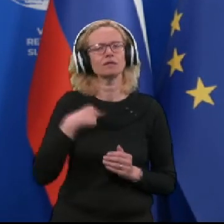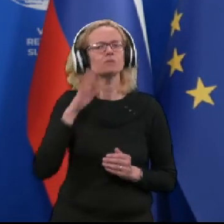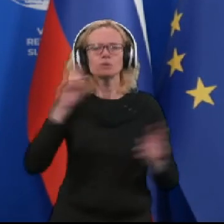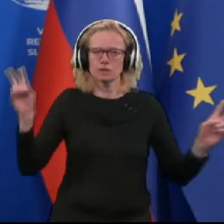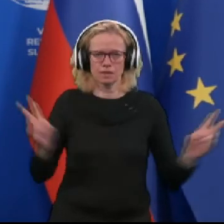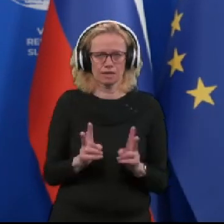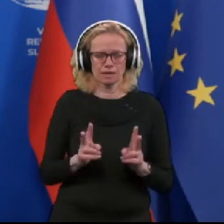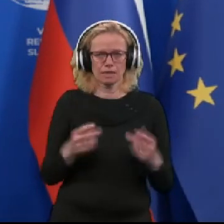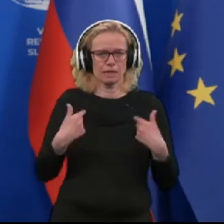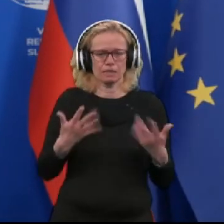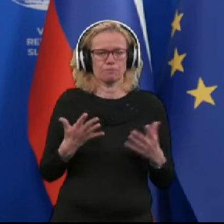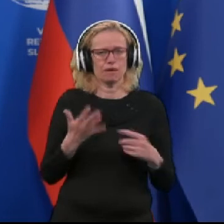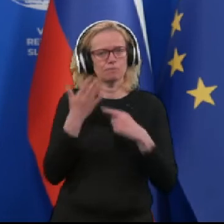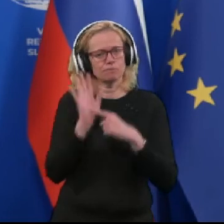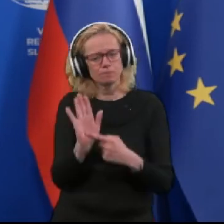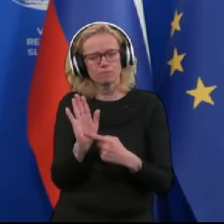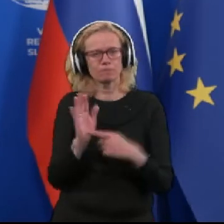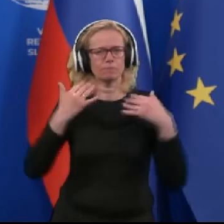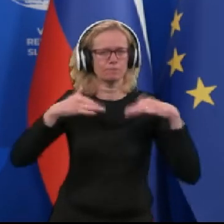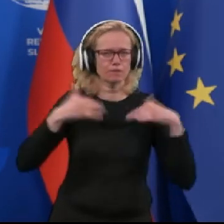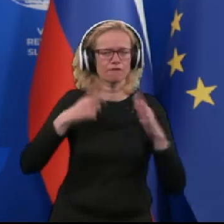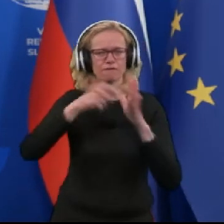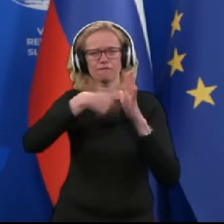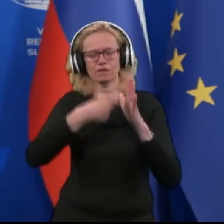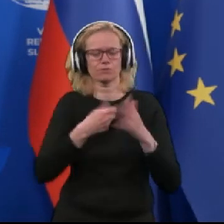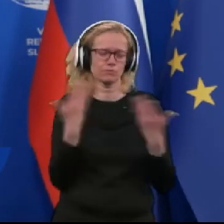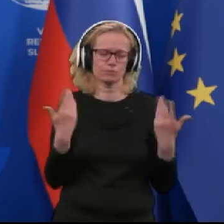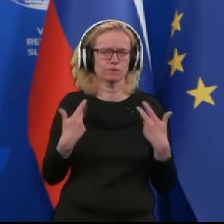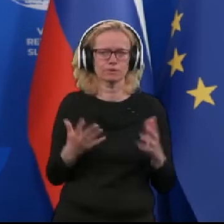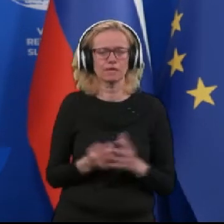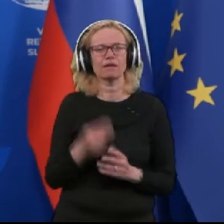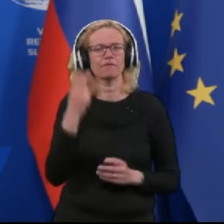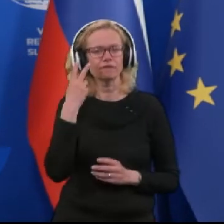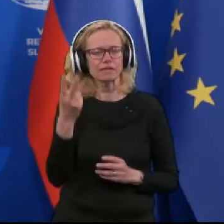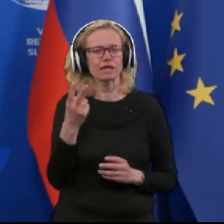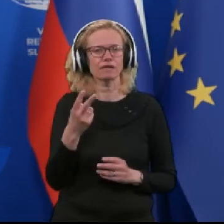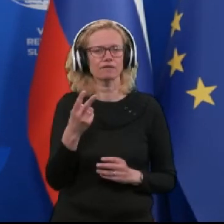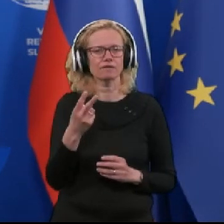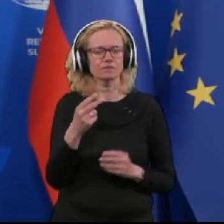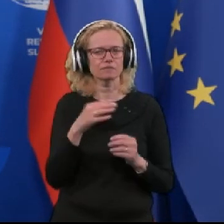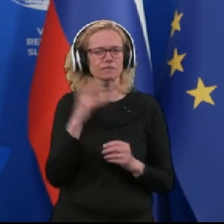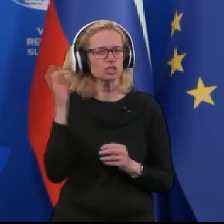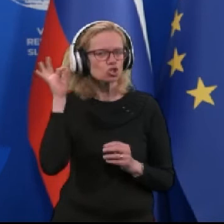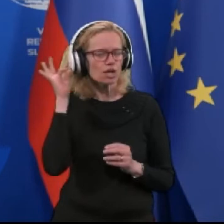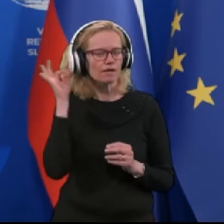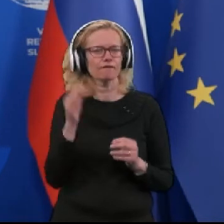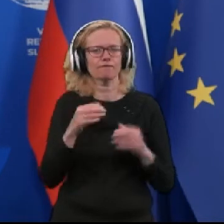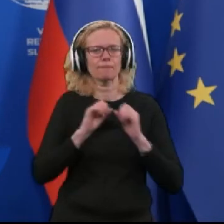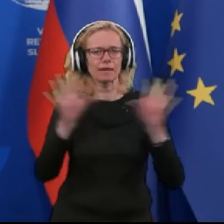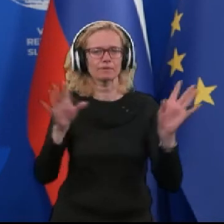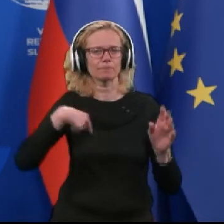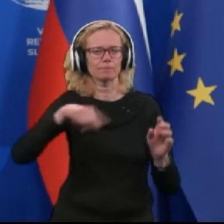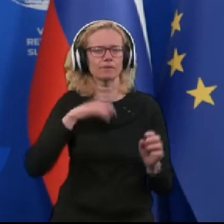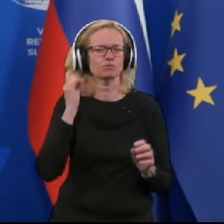Nimam ne prezentacije, ne filmov. Videli ste in slišali v medijih in mi se dnevno na